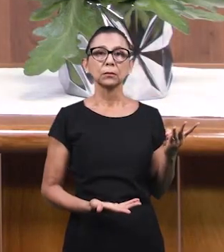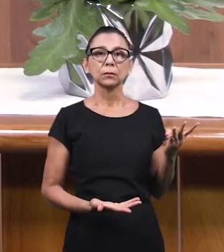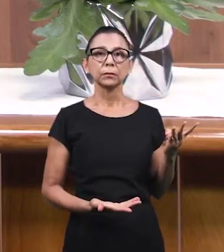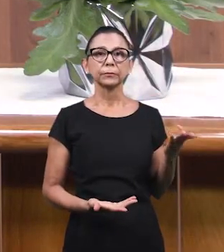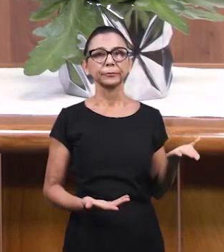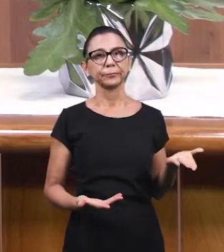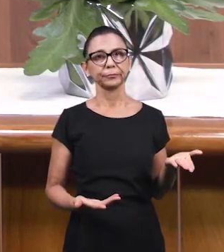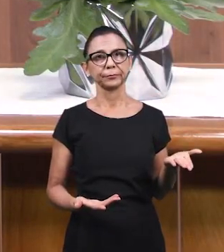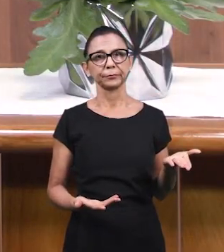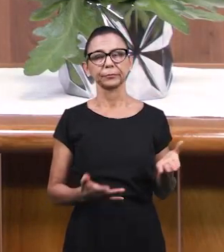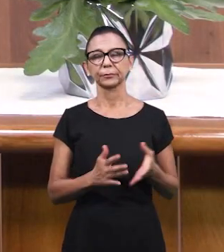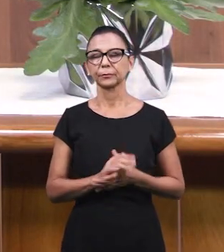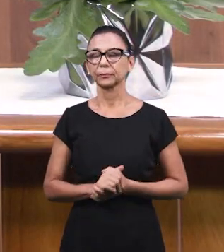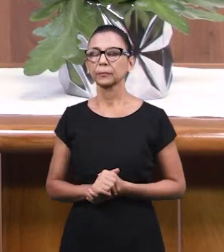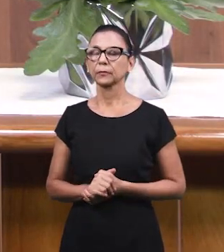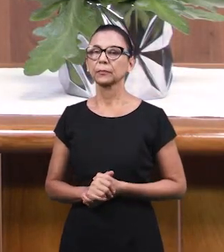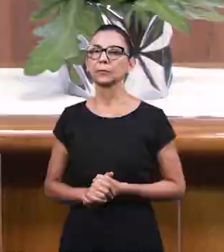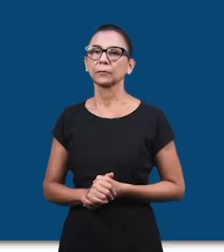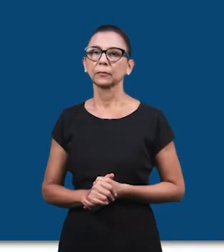простил со своей стороны.